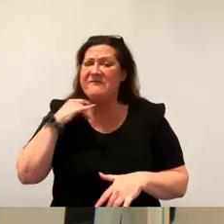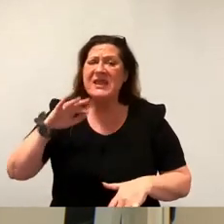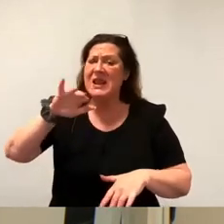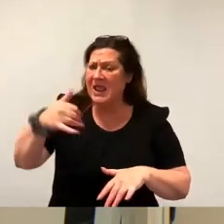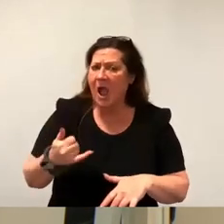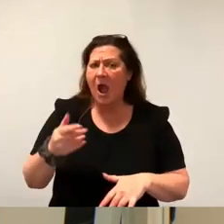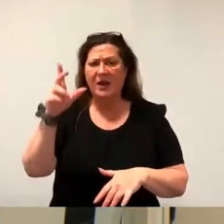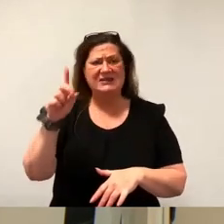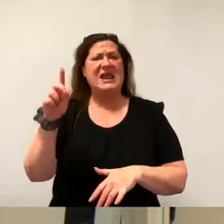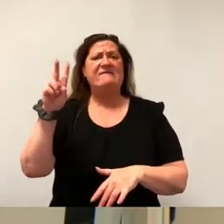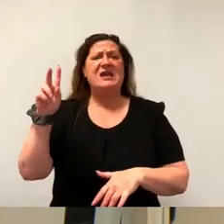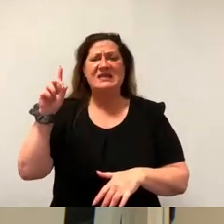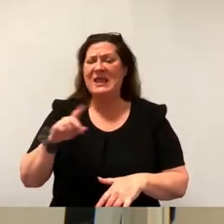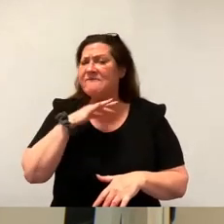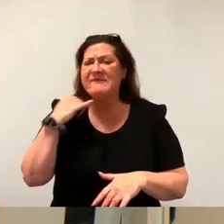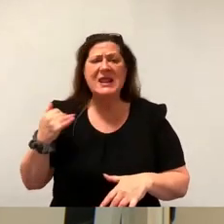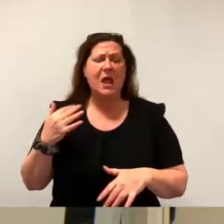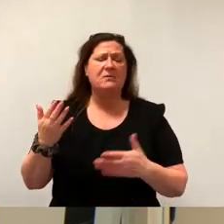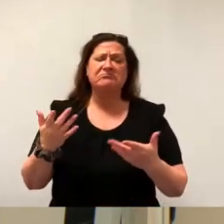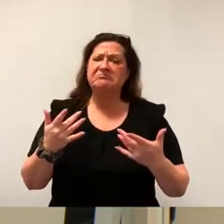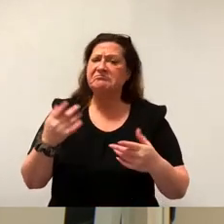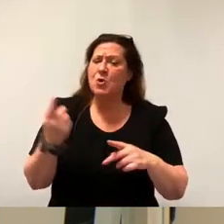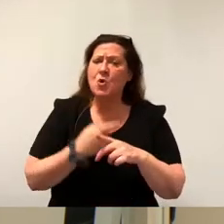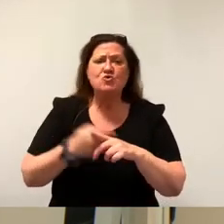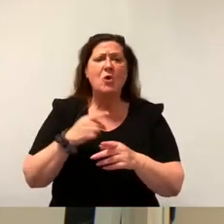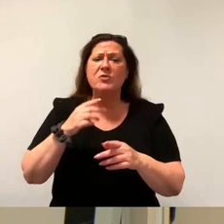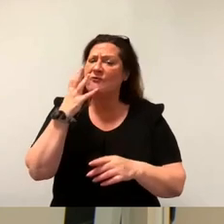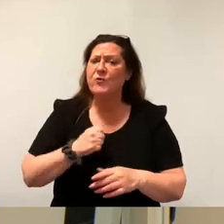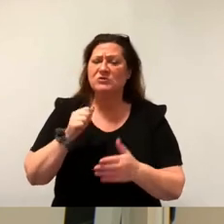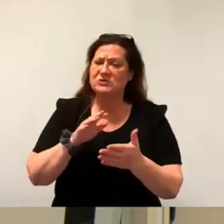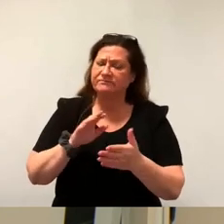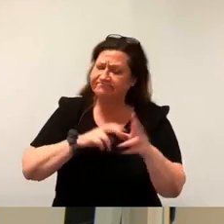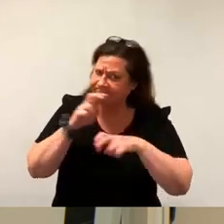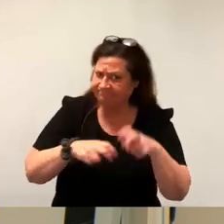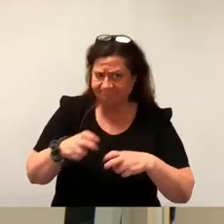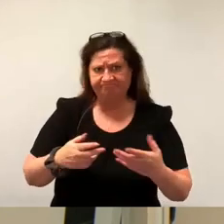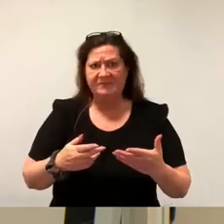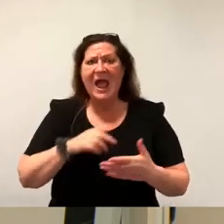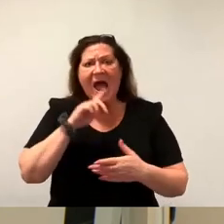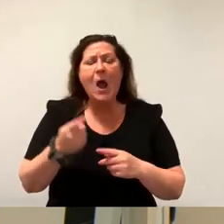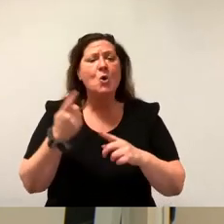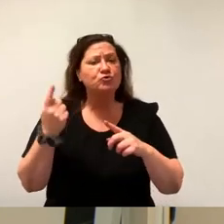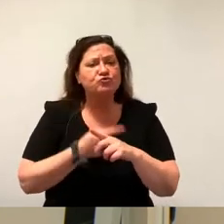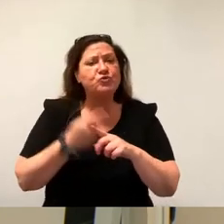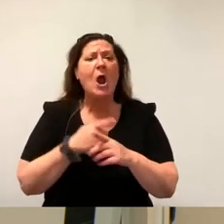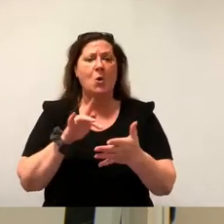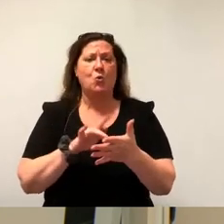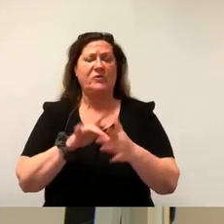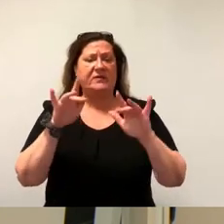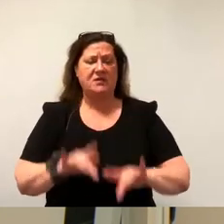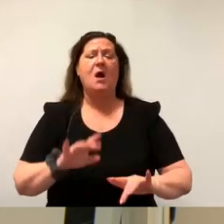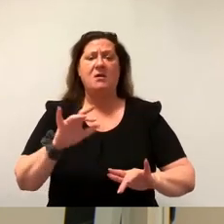für viele politisch motivierte Sonderwünsche ausgenutzt. Sicher haben auch steuerliche Erwägungen eine Rolle gespielt,